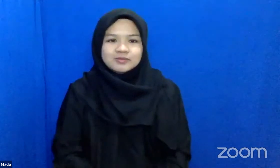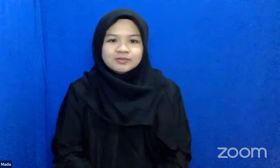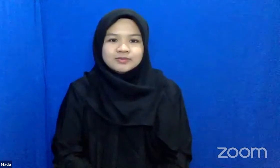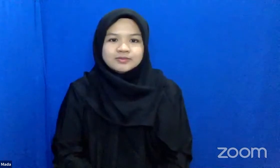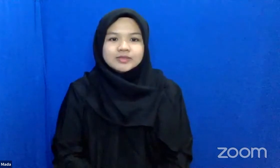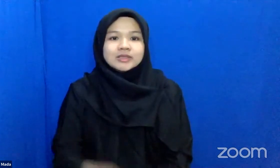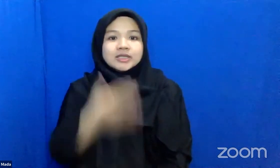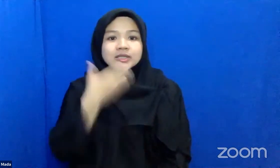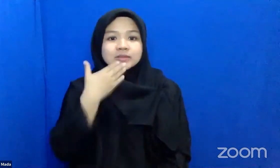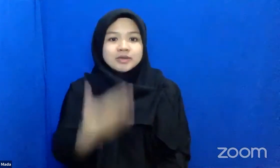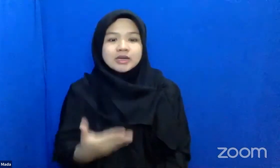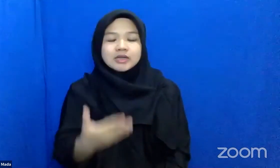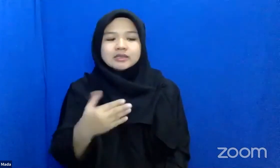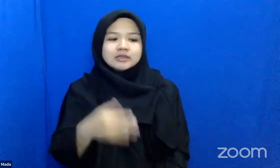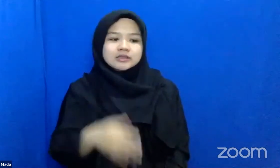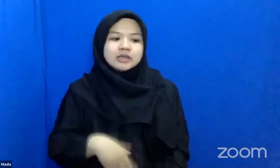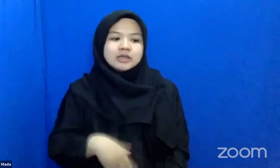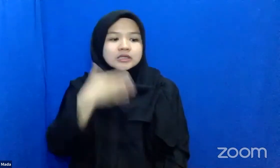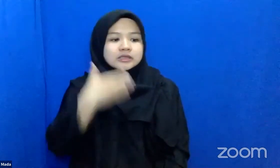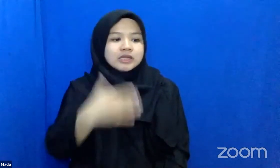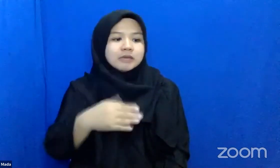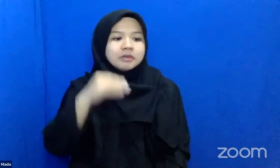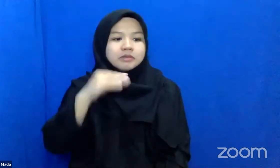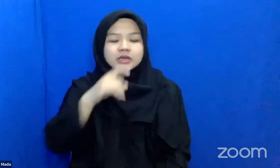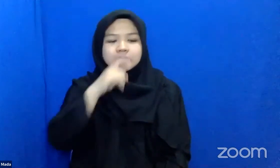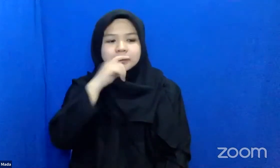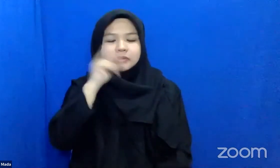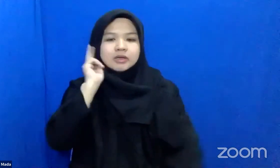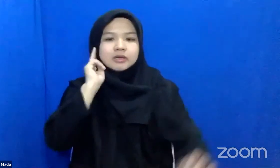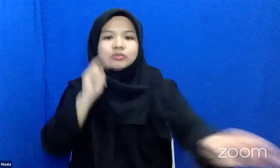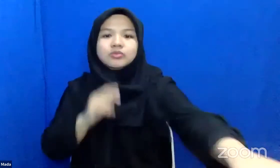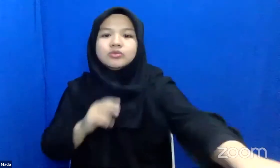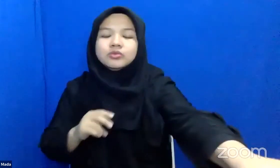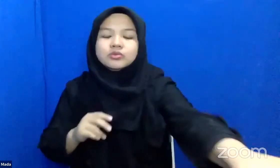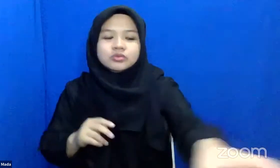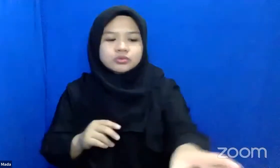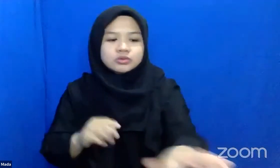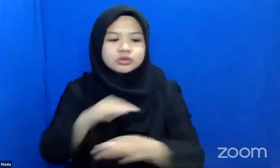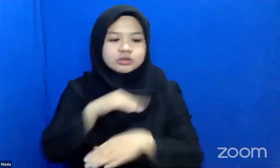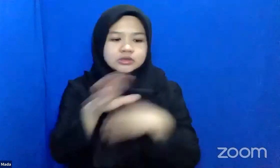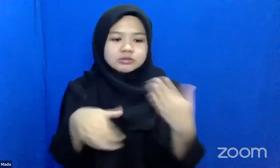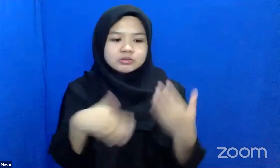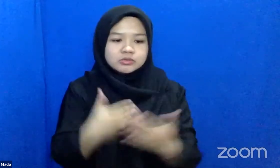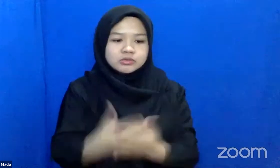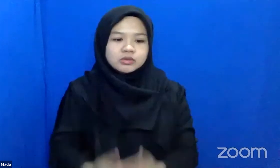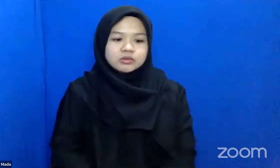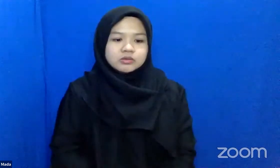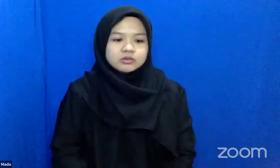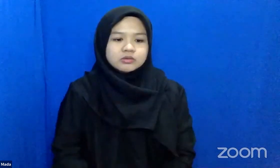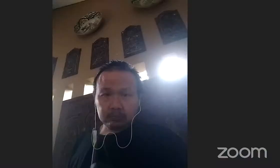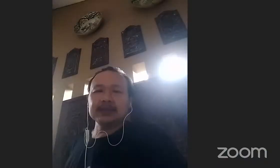Selamat pagi Bapak-Bapak Ibu-Ibu semuanya semoga Anda semuanya sehat